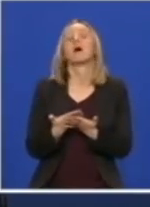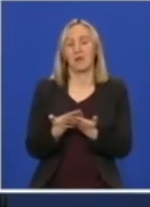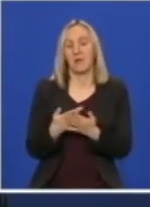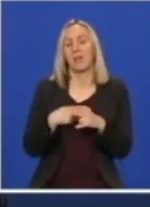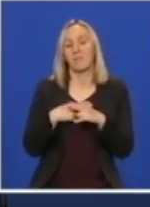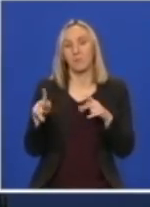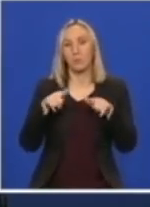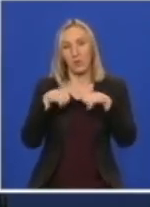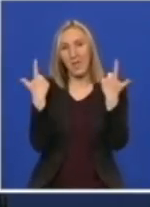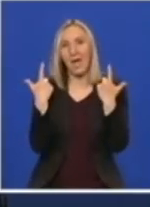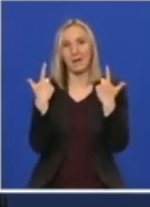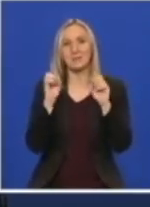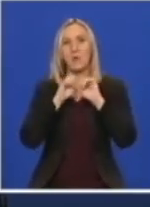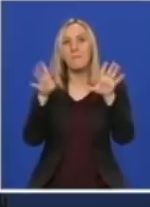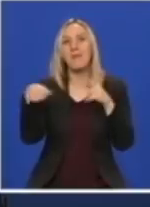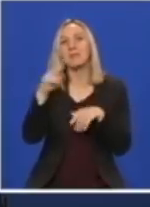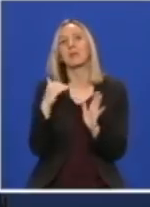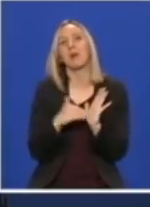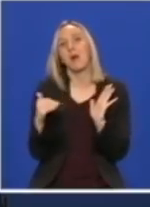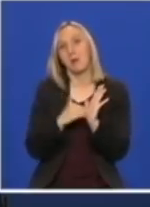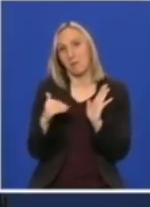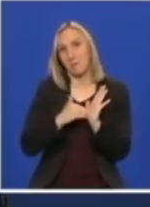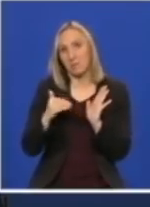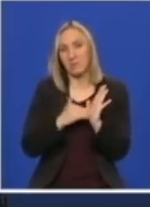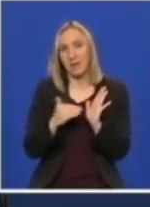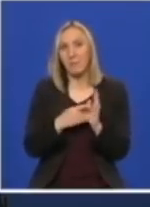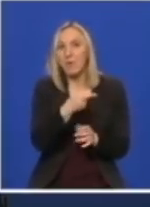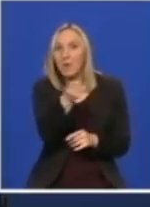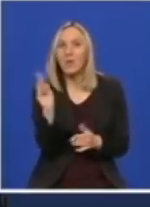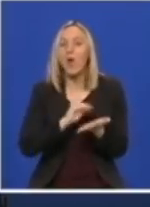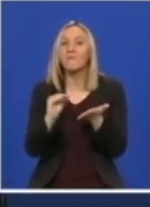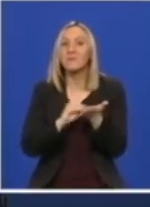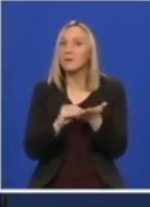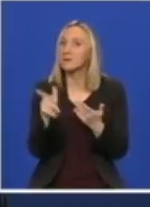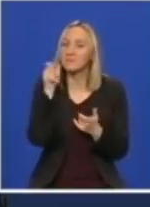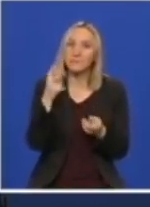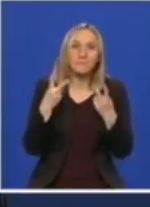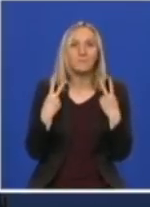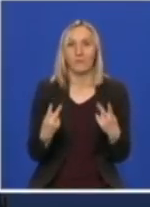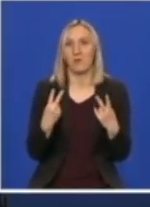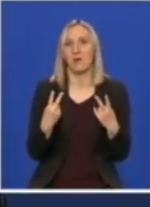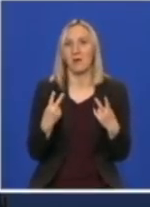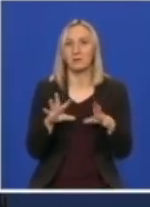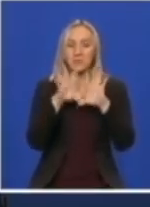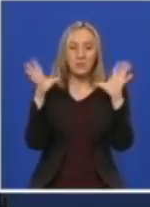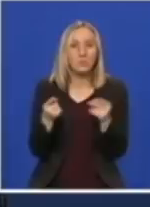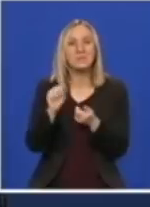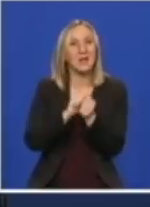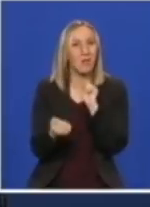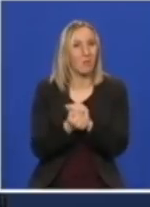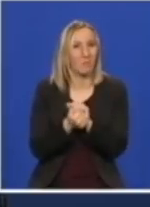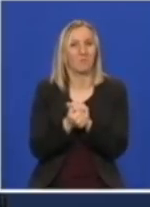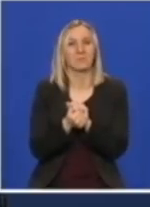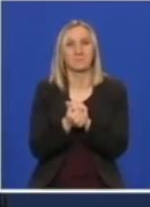jasno da su nam mediji neophodni i da ste nam vi zaista značajni u čitav ovoj borbi kada je u